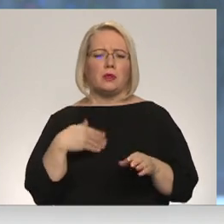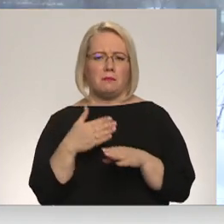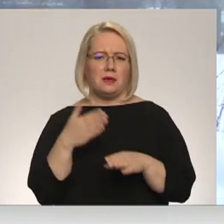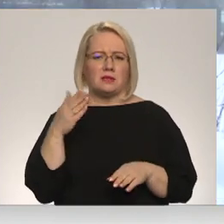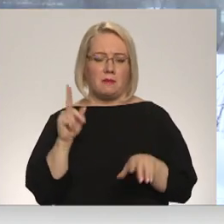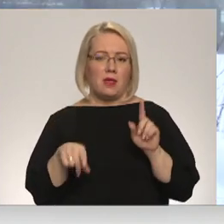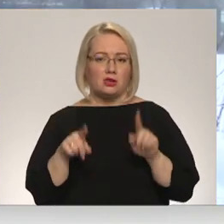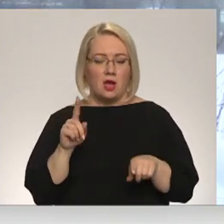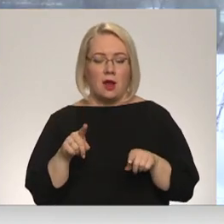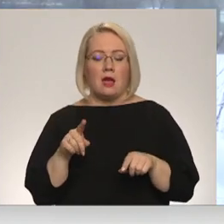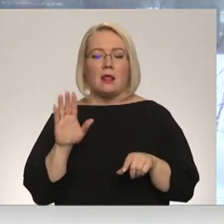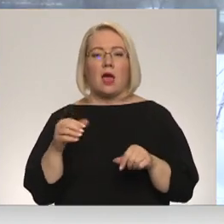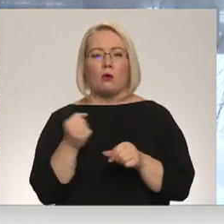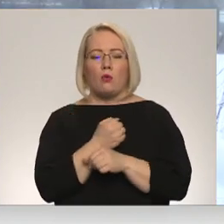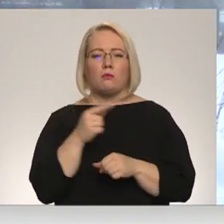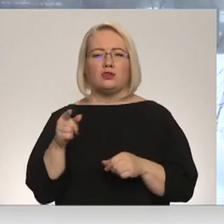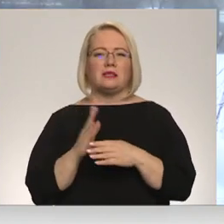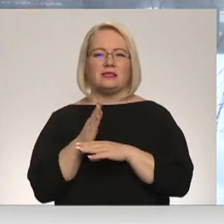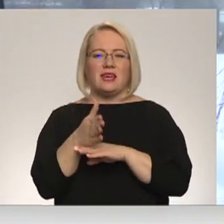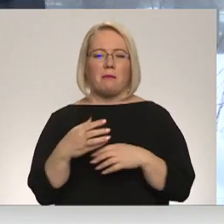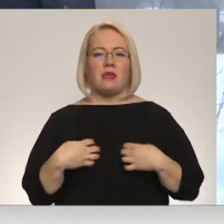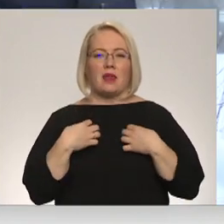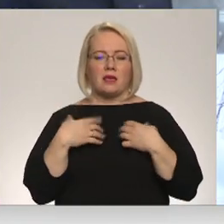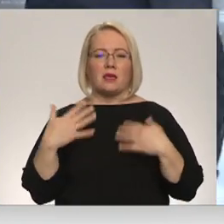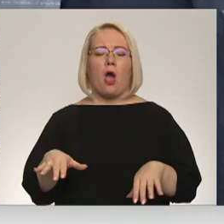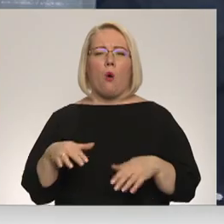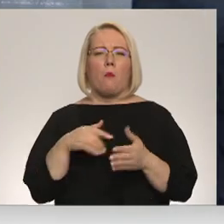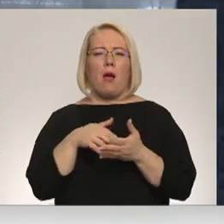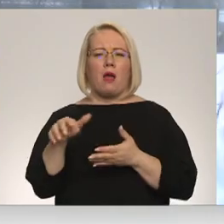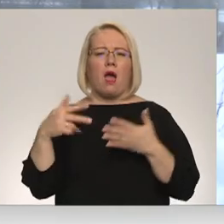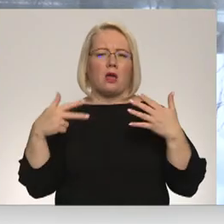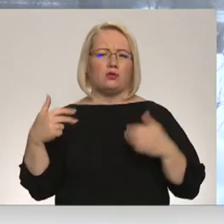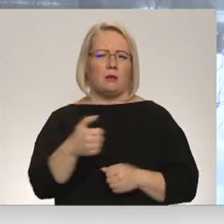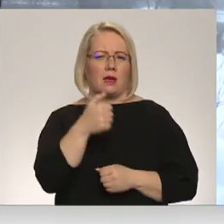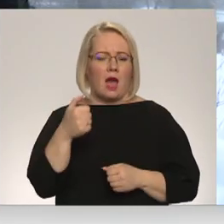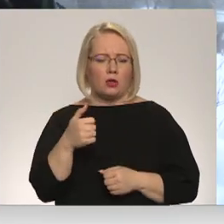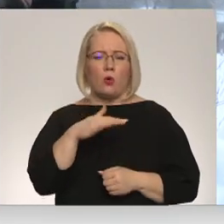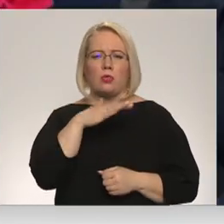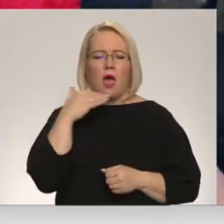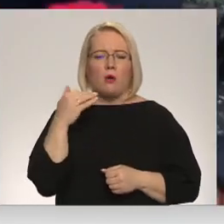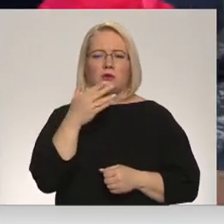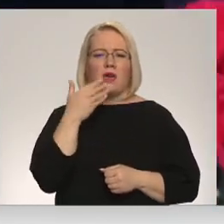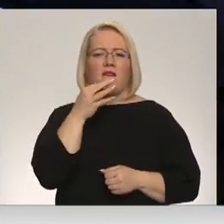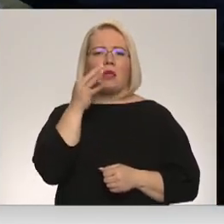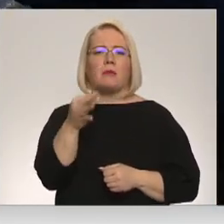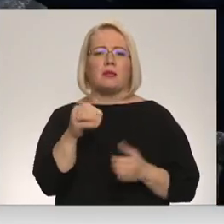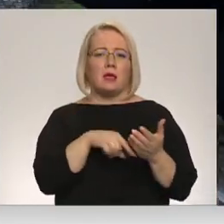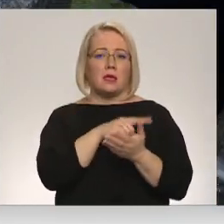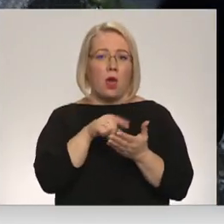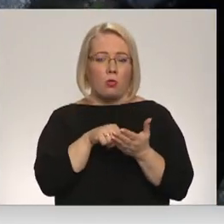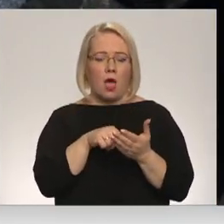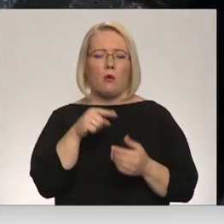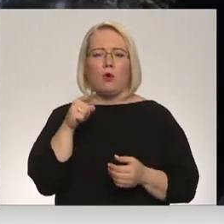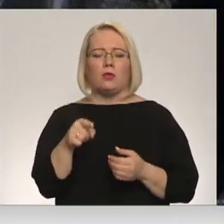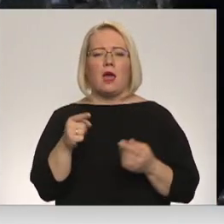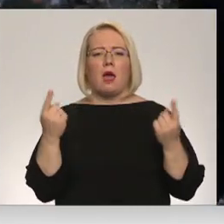dažkārt. Lairī kopš audriņu tragēdijas apritējuši 80 gadījais vien ir daudz neatbildētu jautājumu. Viela daļa nacista okupācijas